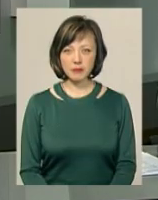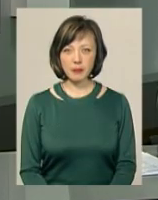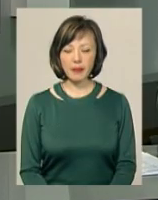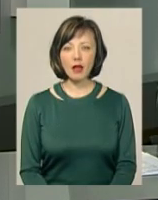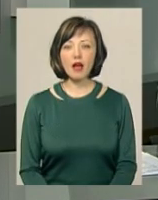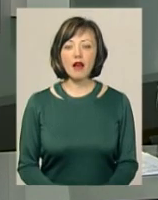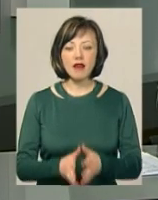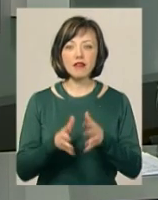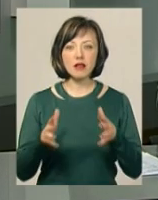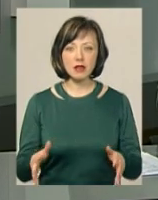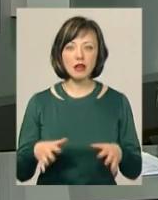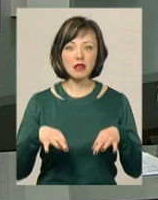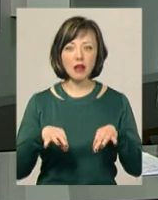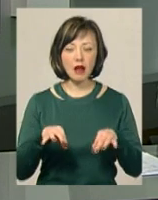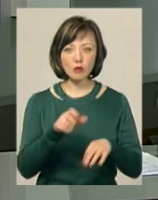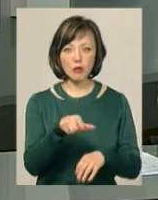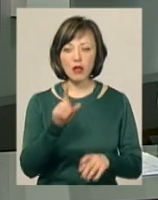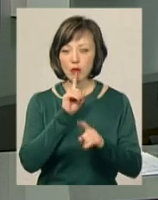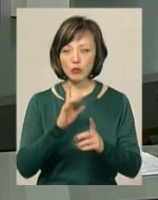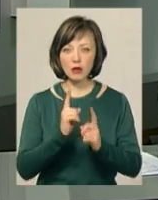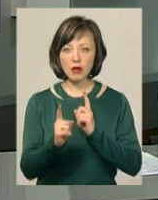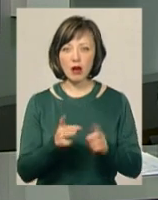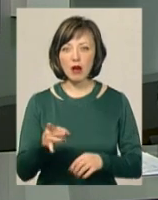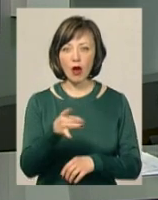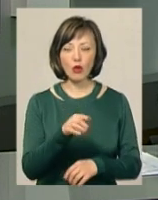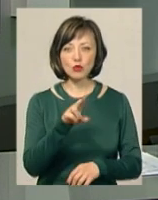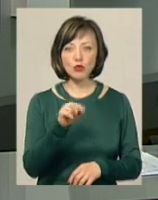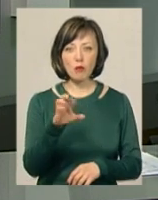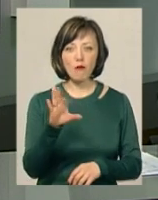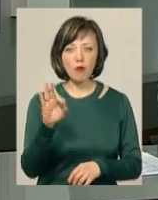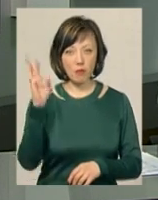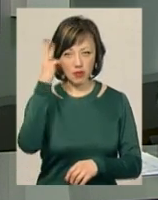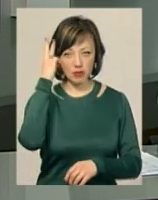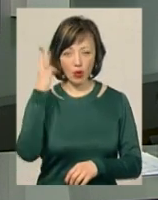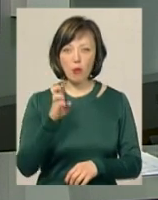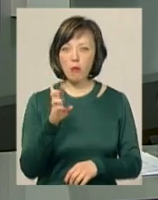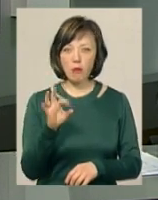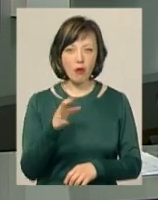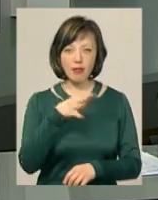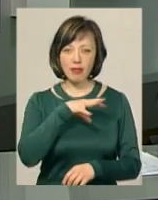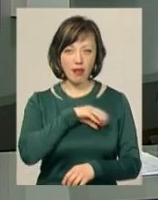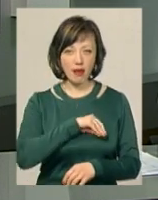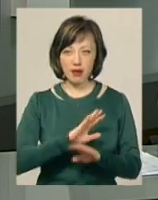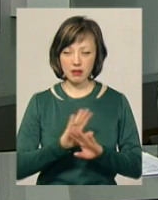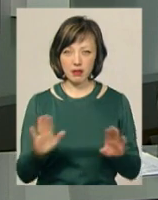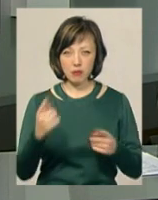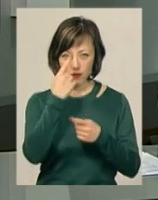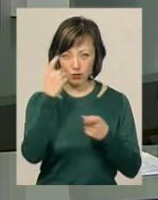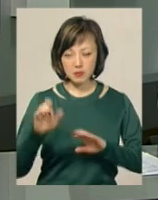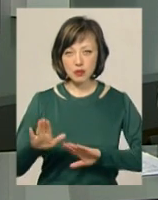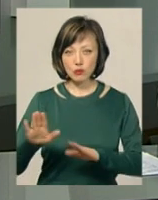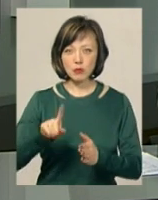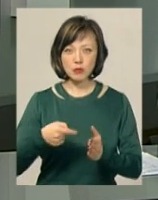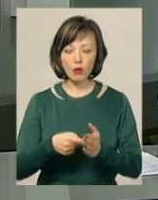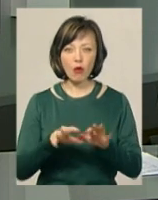Великогабаритний громадський транспорт не буде курсувати мікрорайоном Дубове обласного центру. Бо він не рентабельний. Про це повідомив заступник